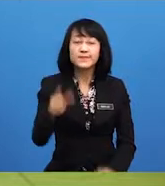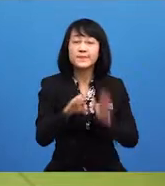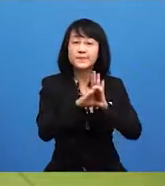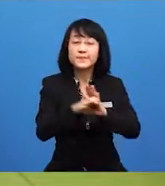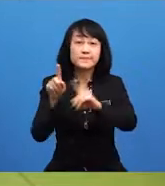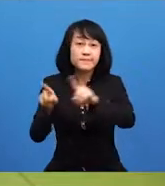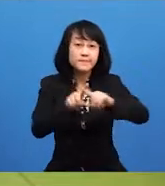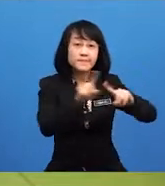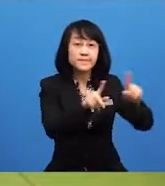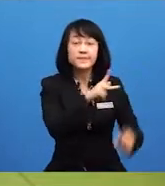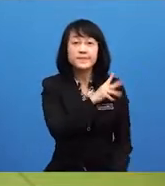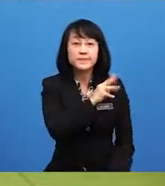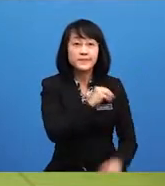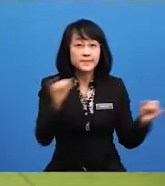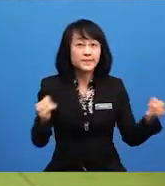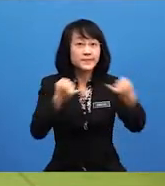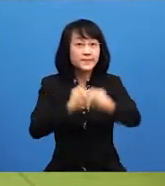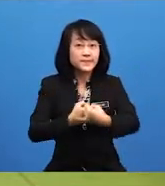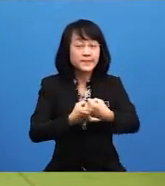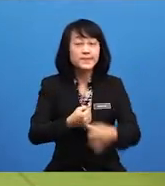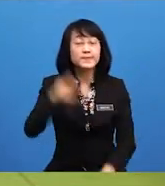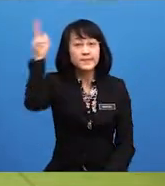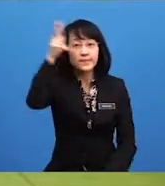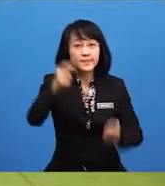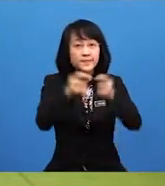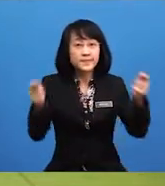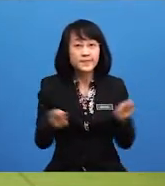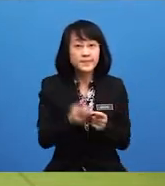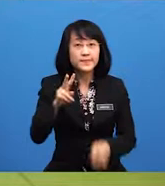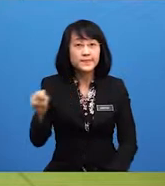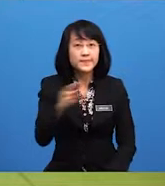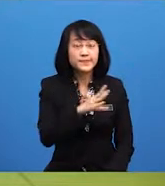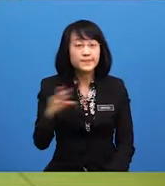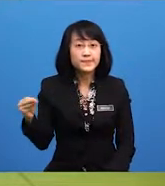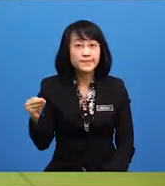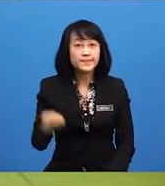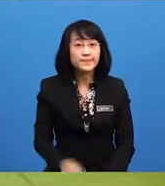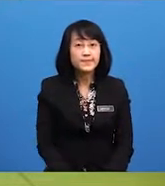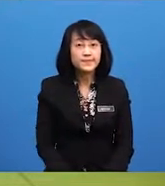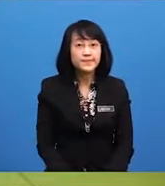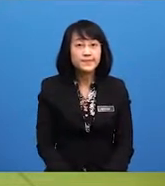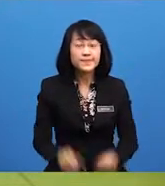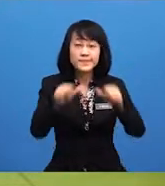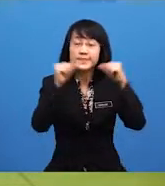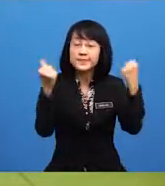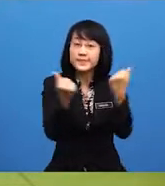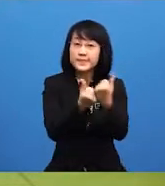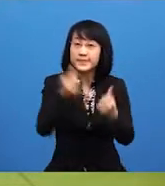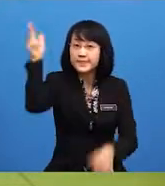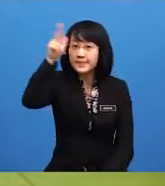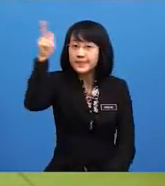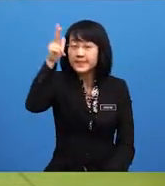kementerian, jabatan, kerajaan tempatan dan juga agensi kerajaan